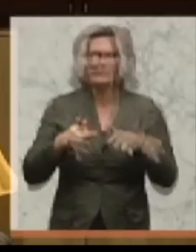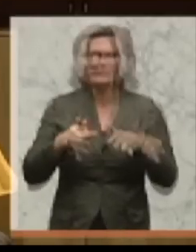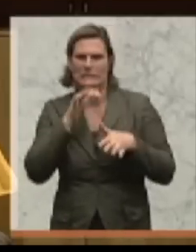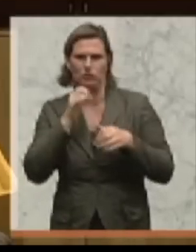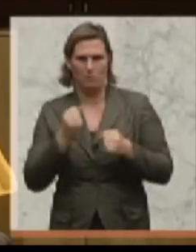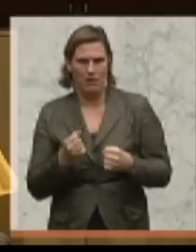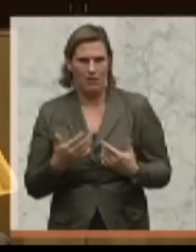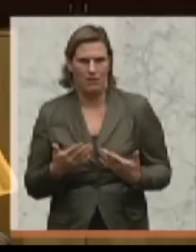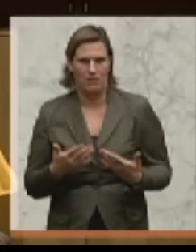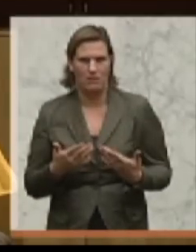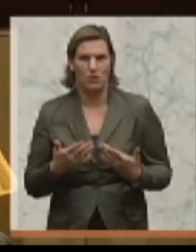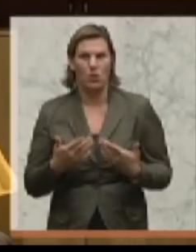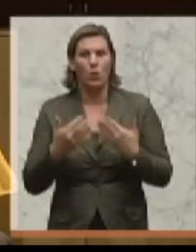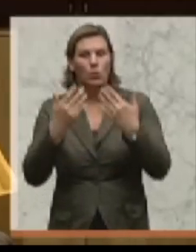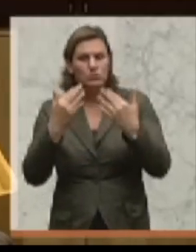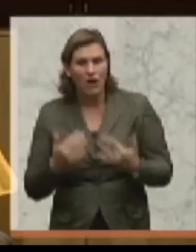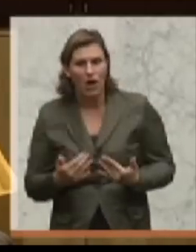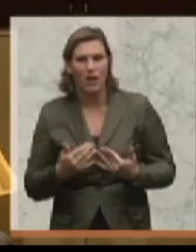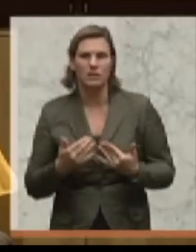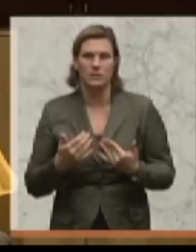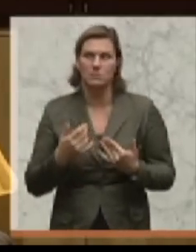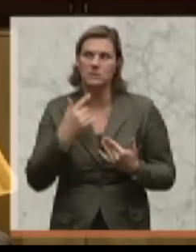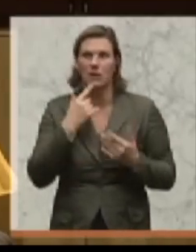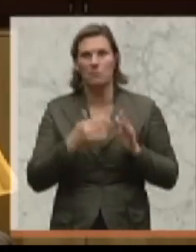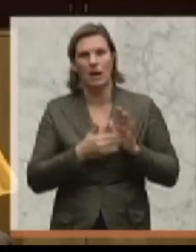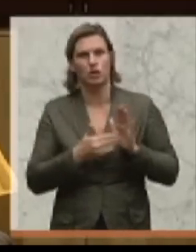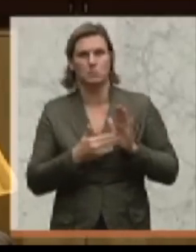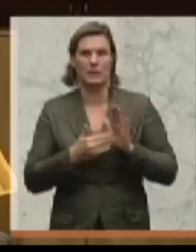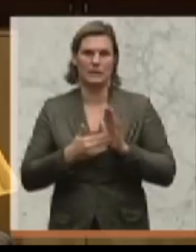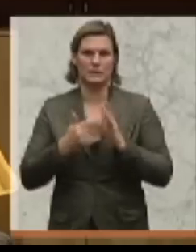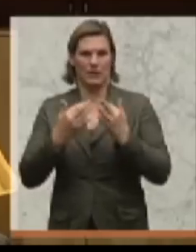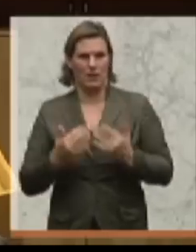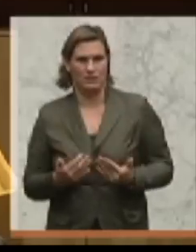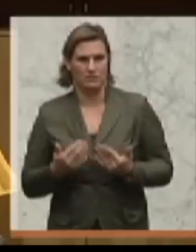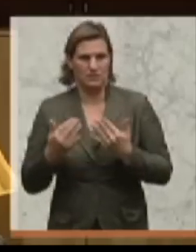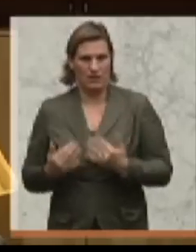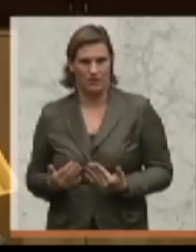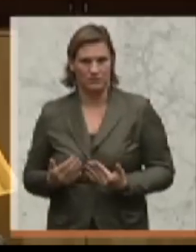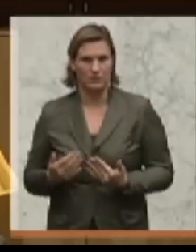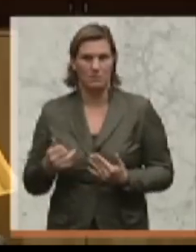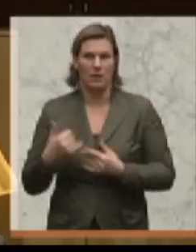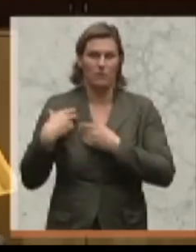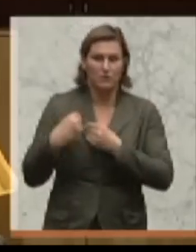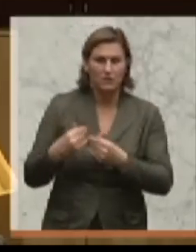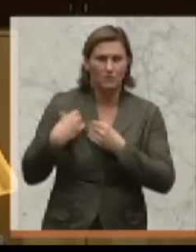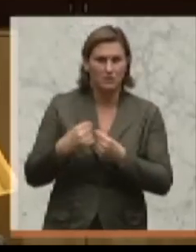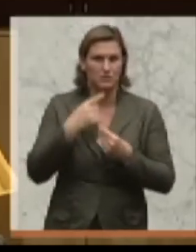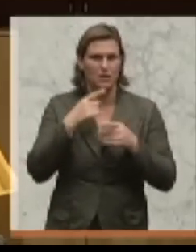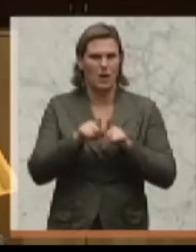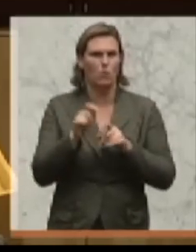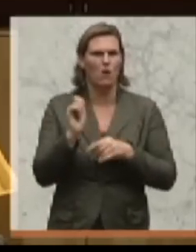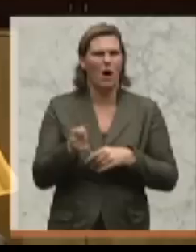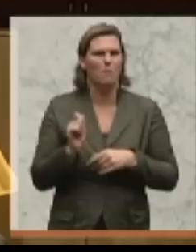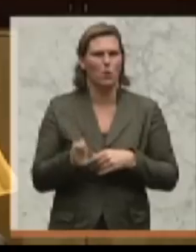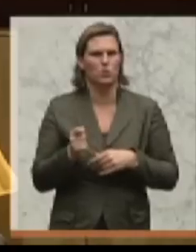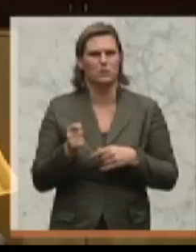kommen wir zu den ganzen Zahlen, die Sie immer hier wieder betonen. Und zu Ihrer Aussage, immer wiederkehrenden Aussage auch von den Abgeordneten der Regierungsparteien,